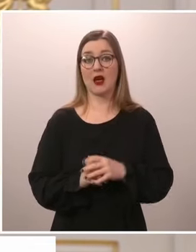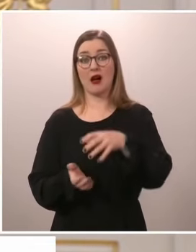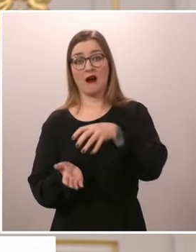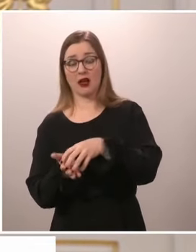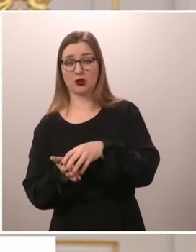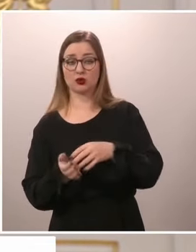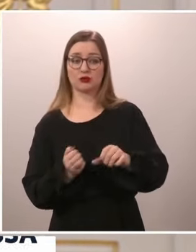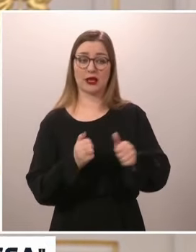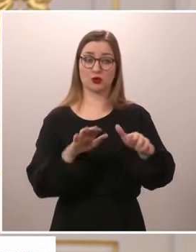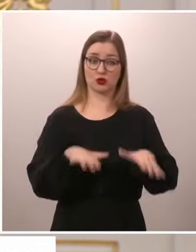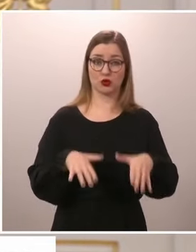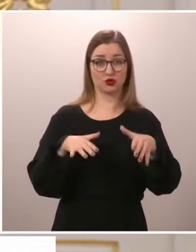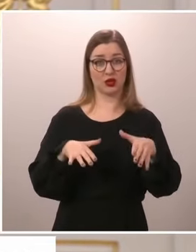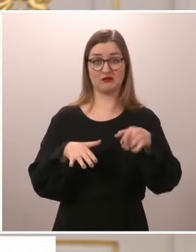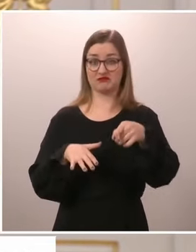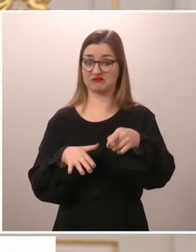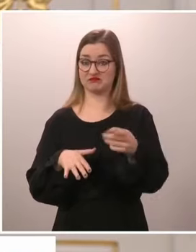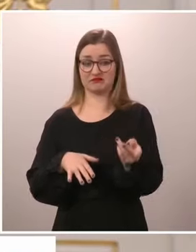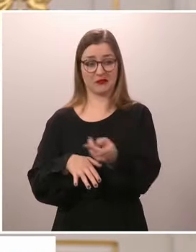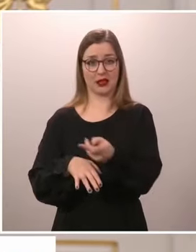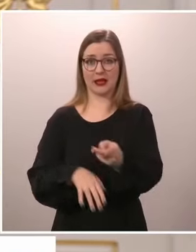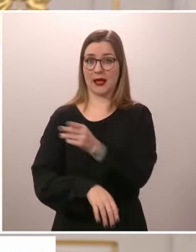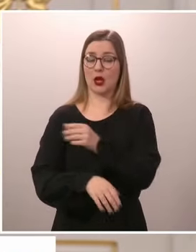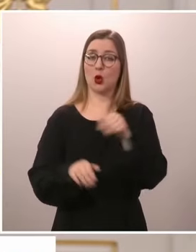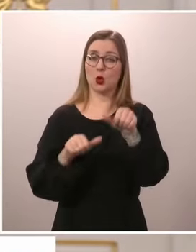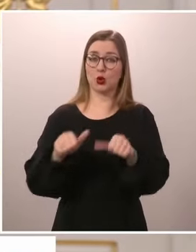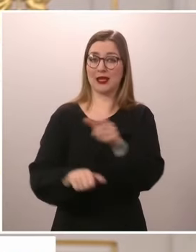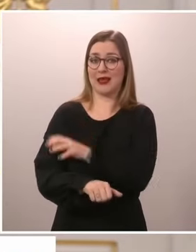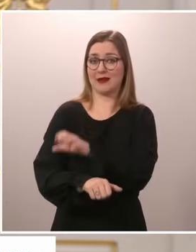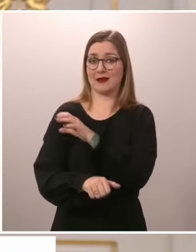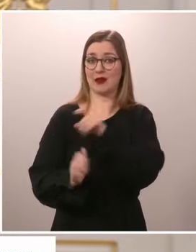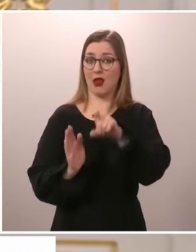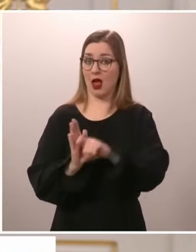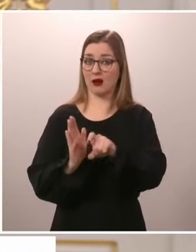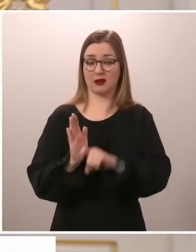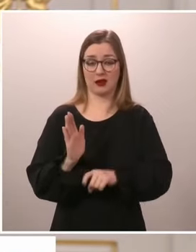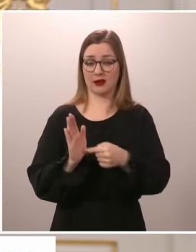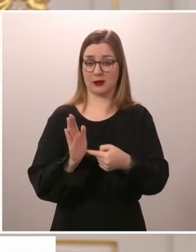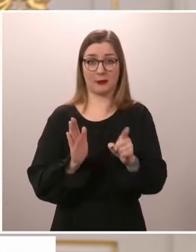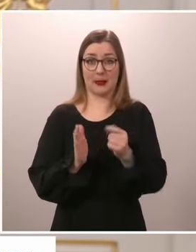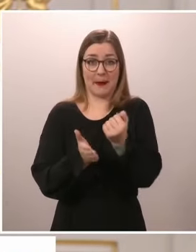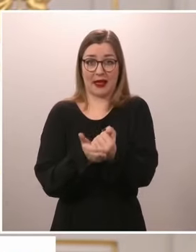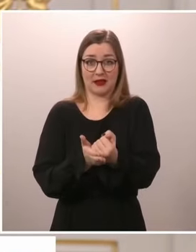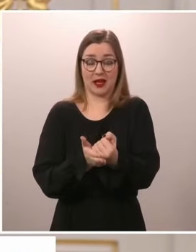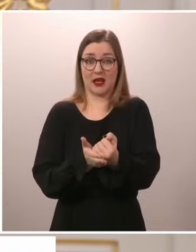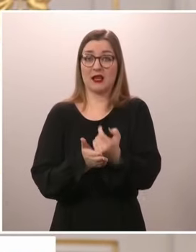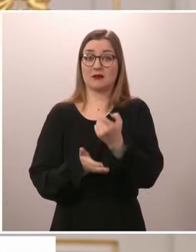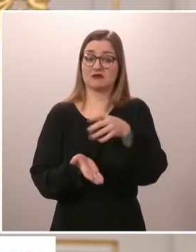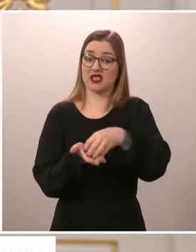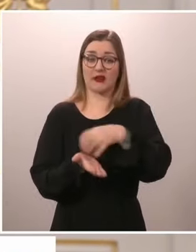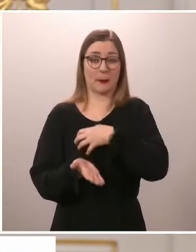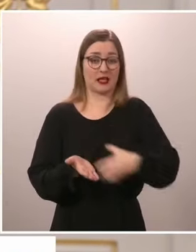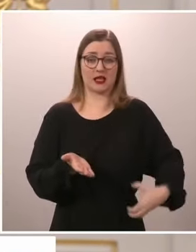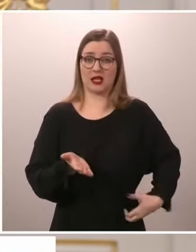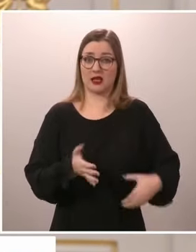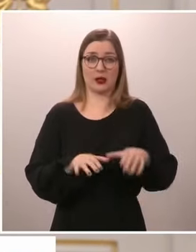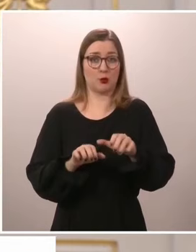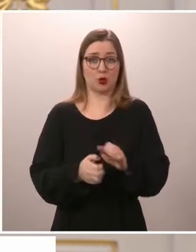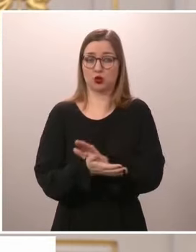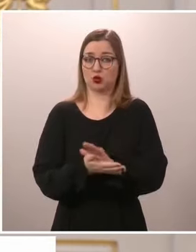ydinenergialaista, on erillinen asia. Siihen ei tasavallan presidentti puutu. Pidän tärkeänä sitä, että